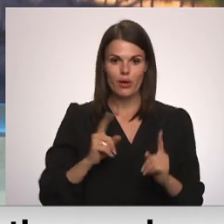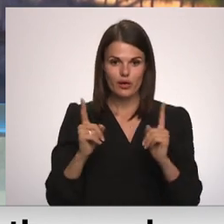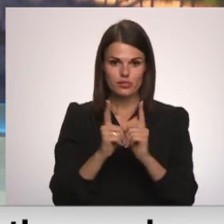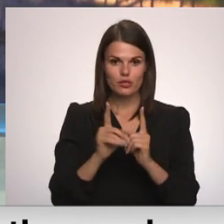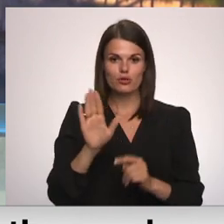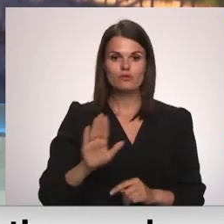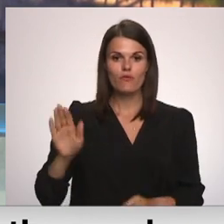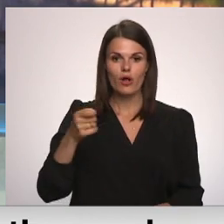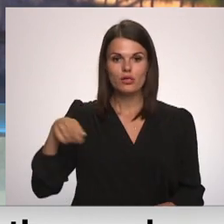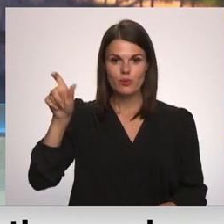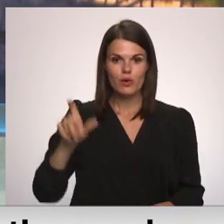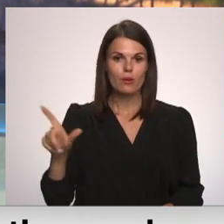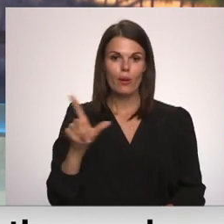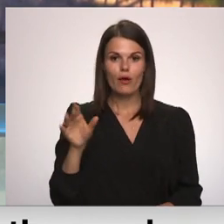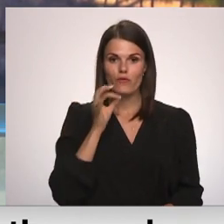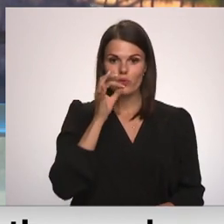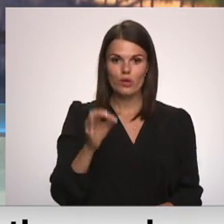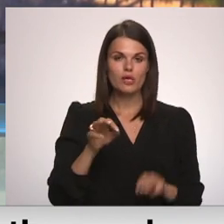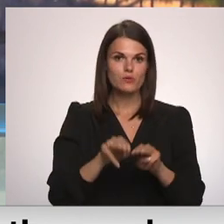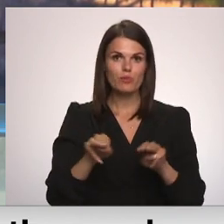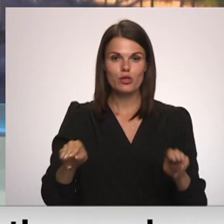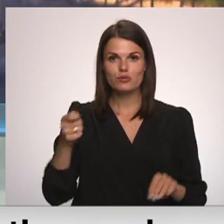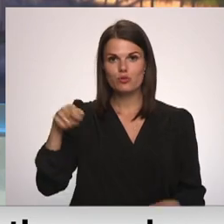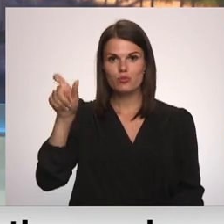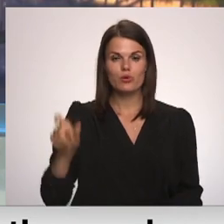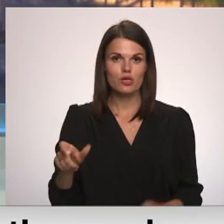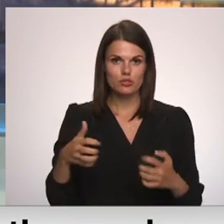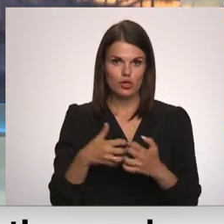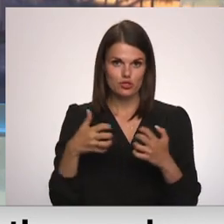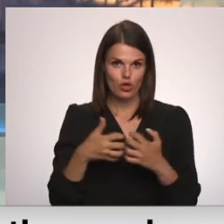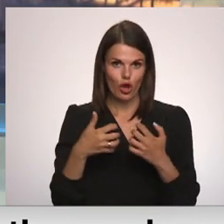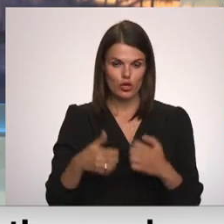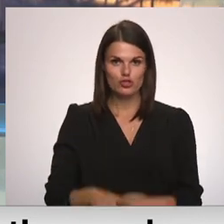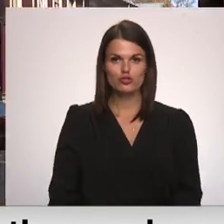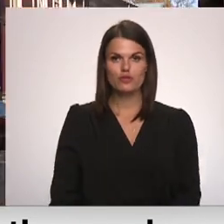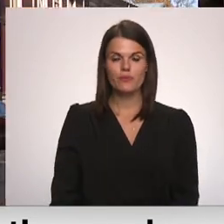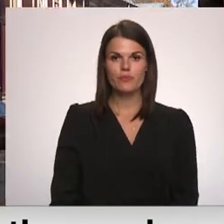valsts prezidenta Egi Levitu sacīja ministra prezidents Krišiānas Kariņš. Par to Madara Līcīte.